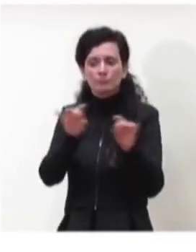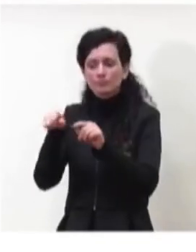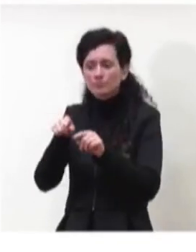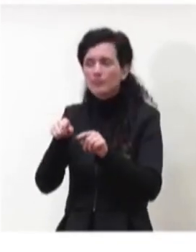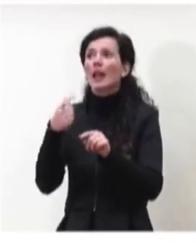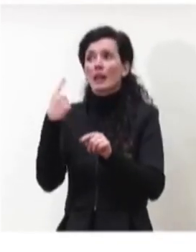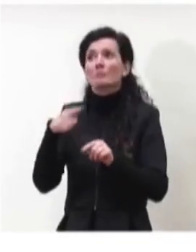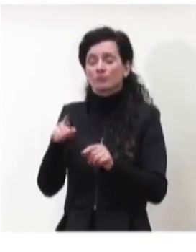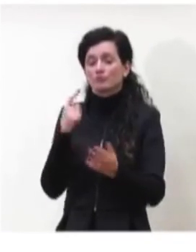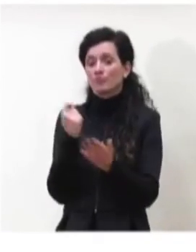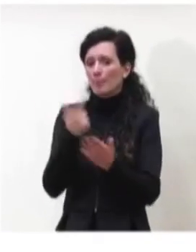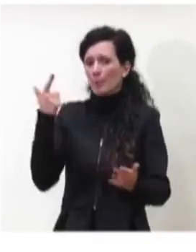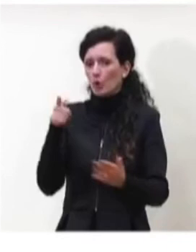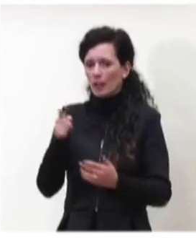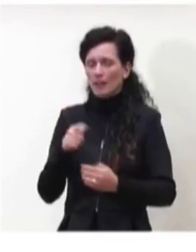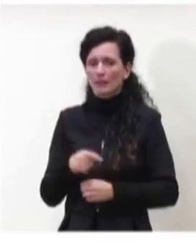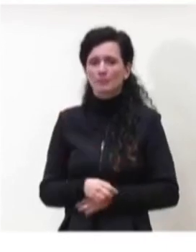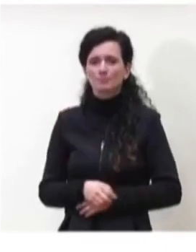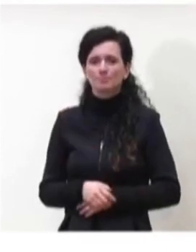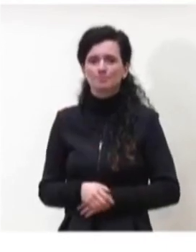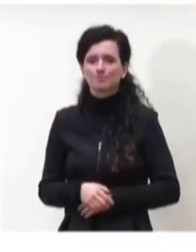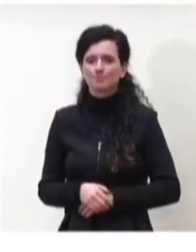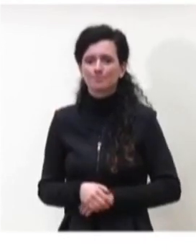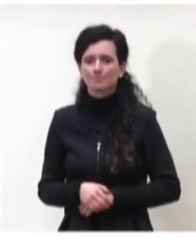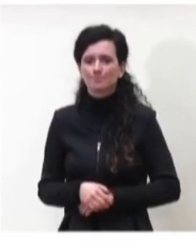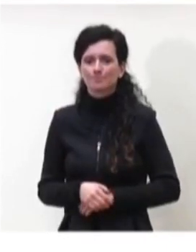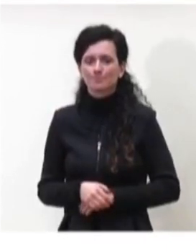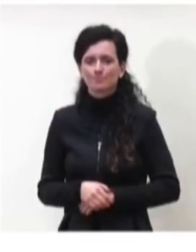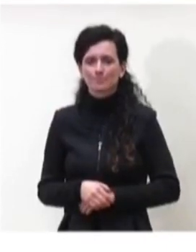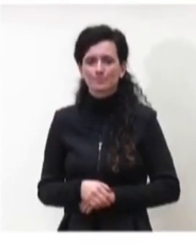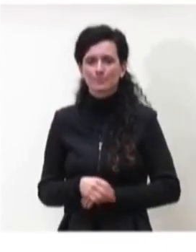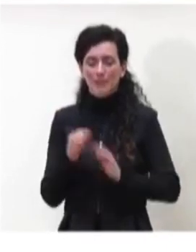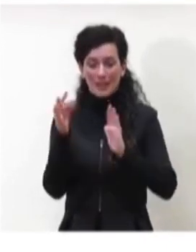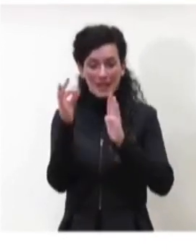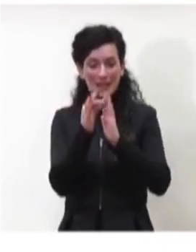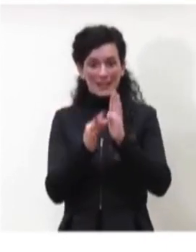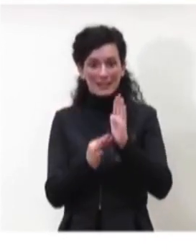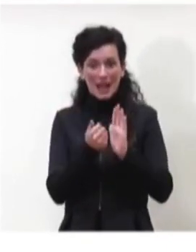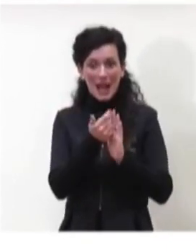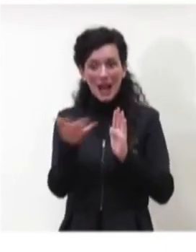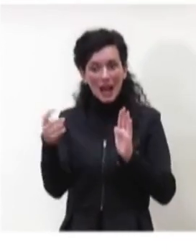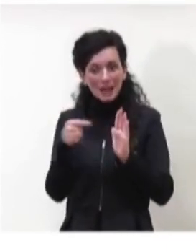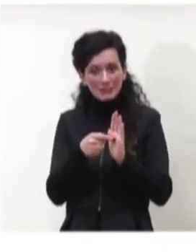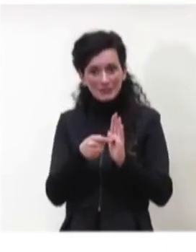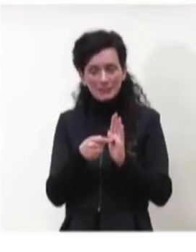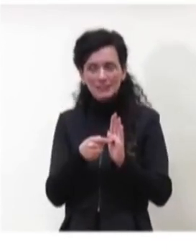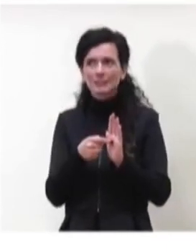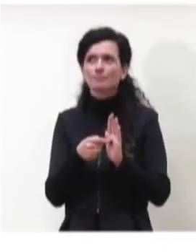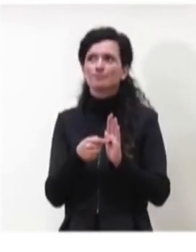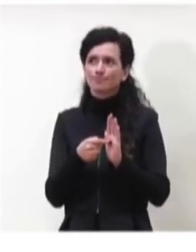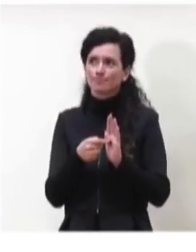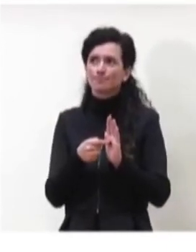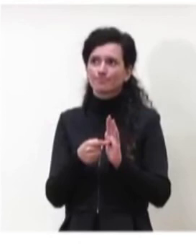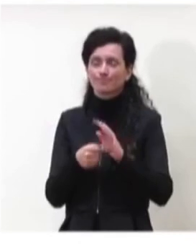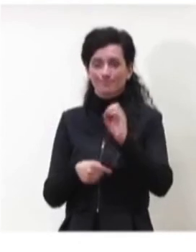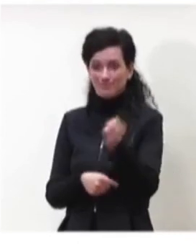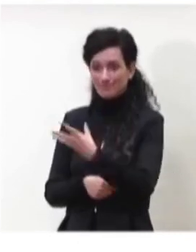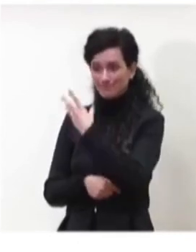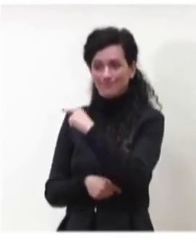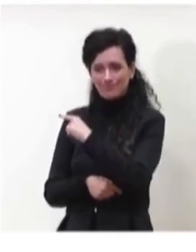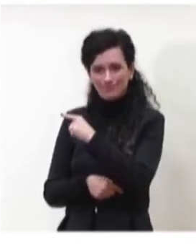estremamente importante. I dati adesso ci focalizziamo con dei dati che riguardano